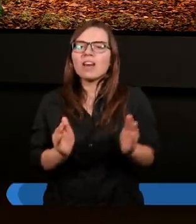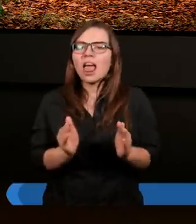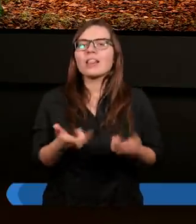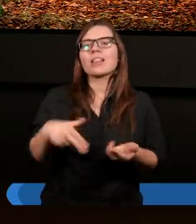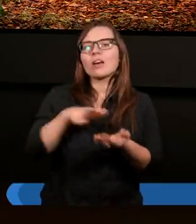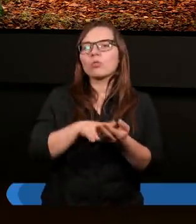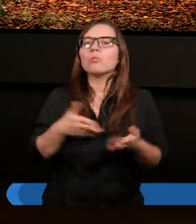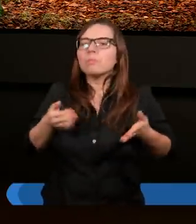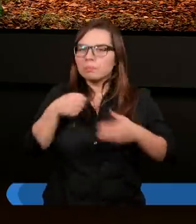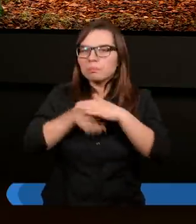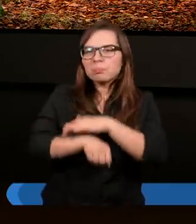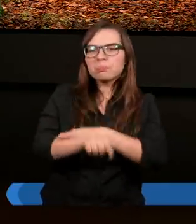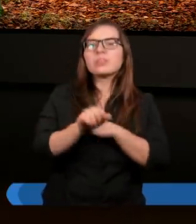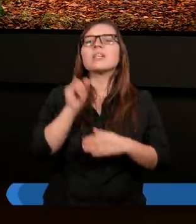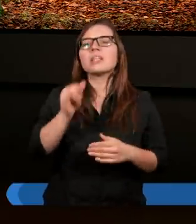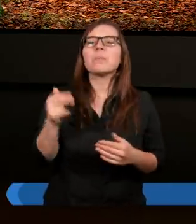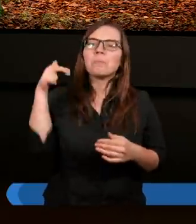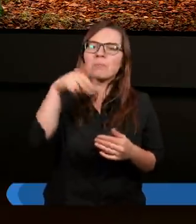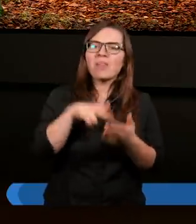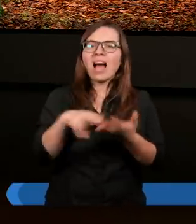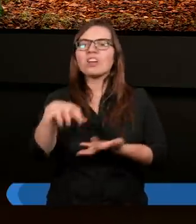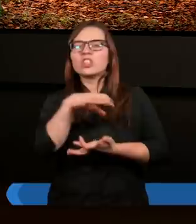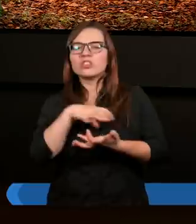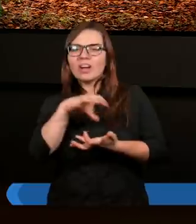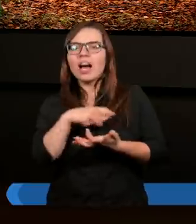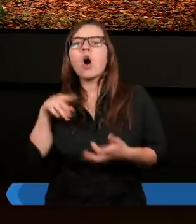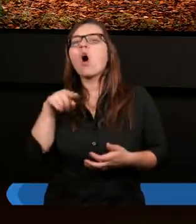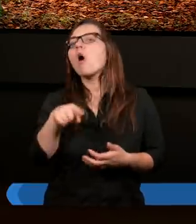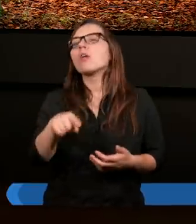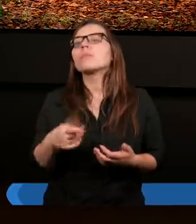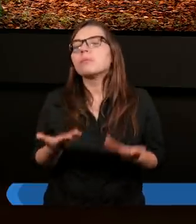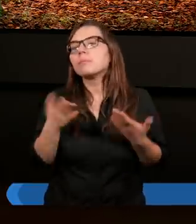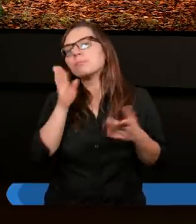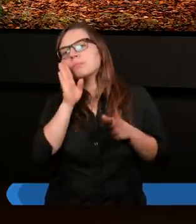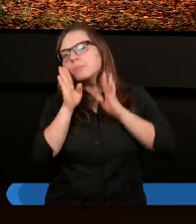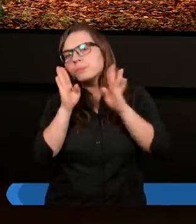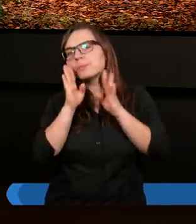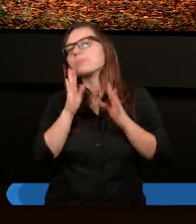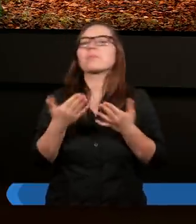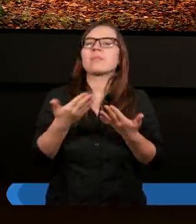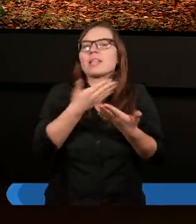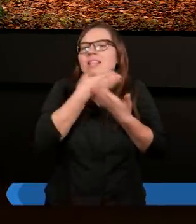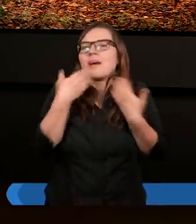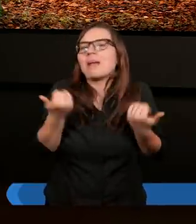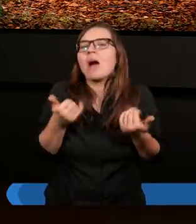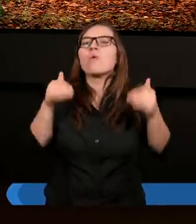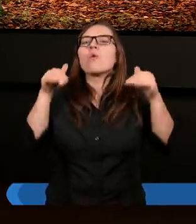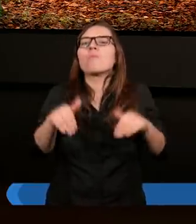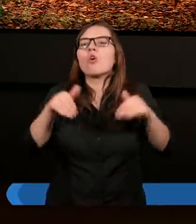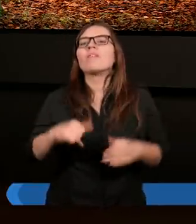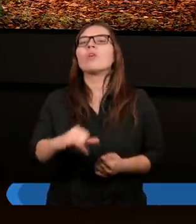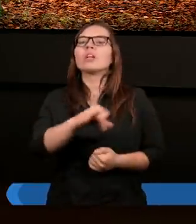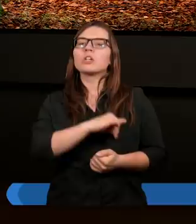rodzą się, które przychodzą na świat, one de facto nie miały możliwości